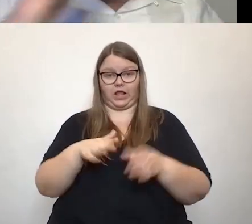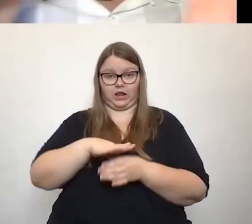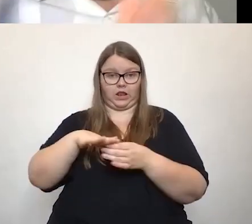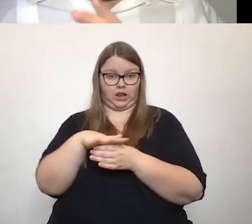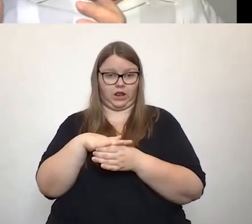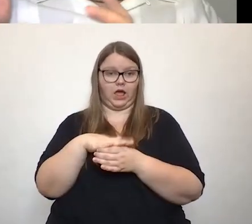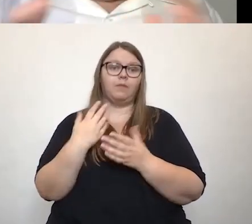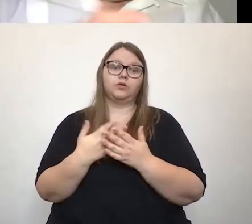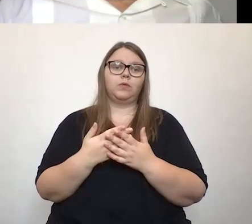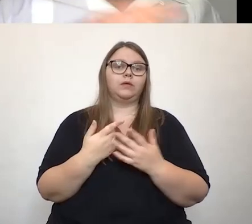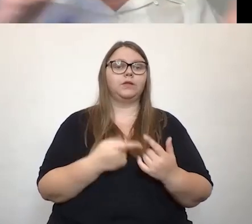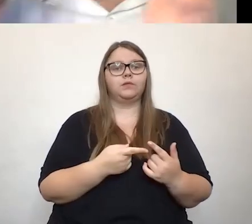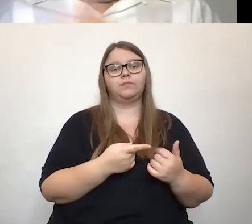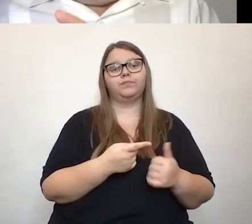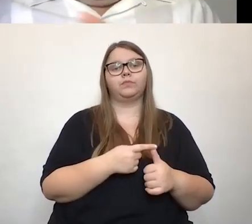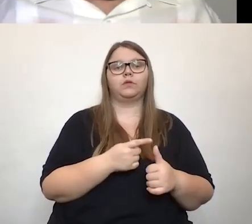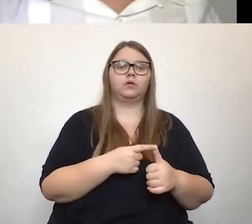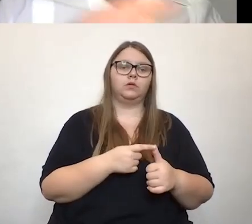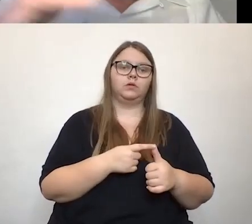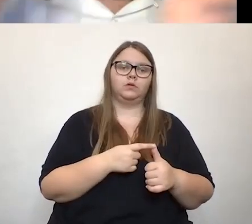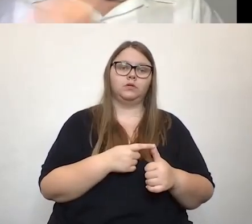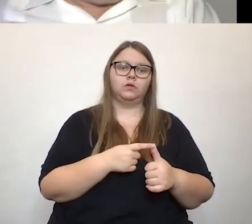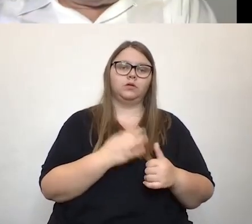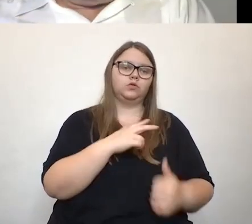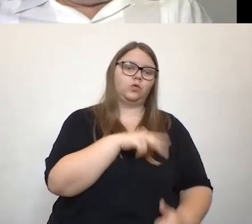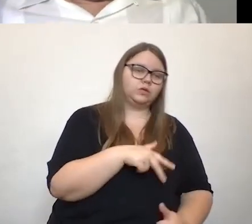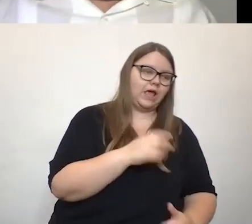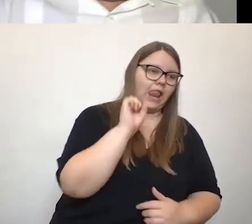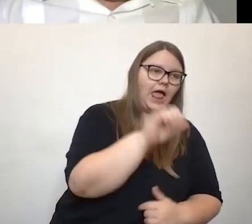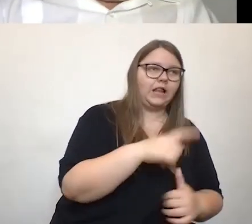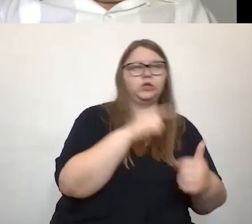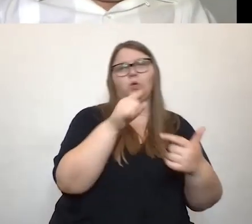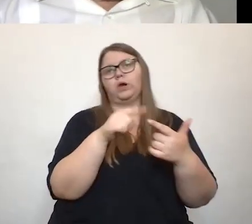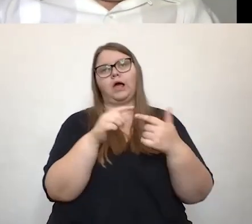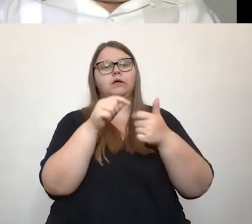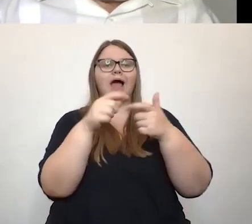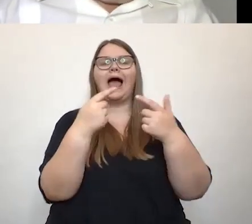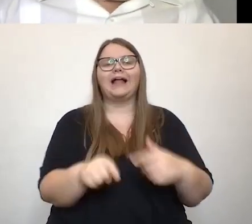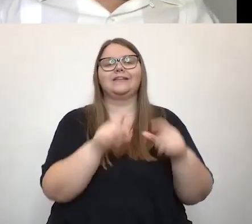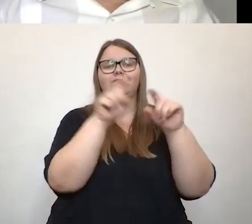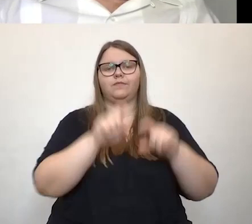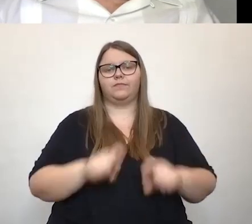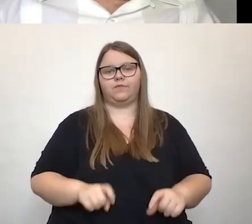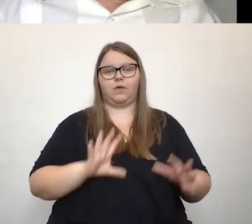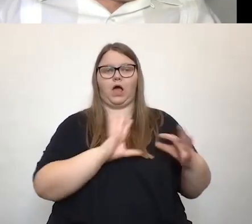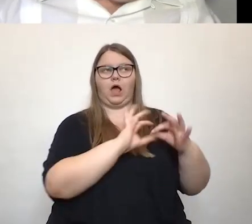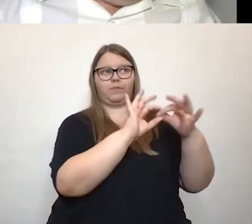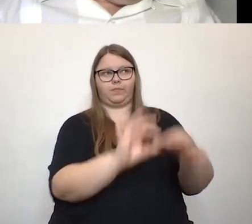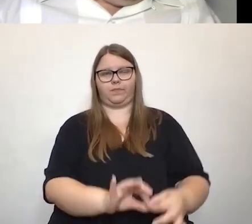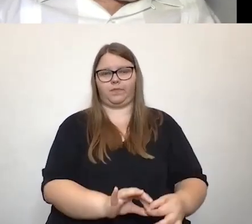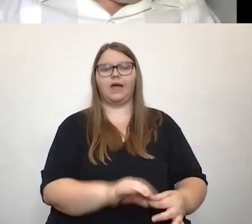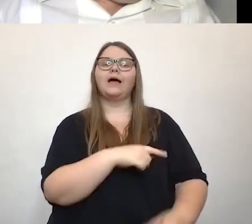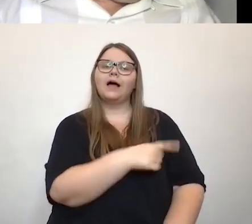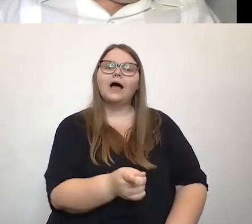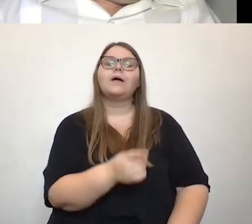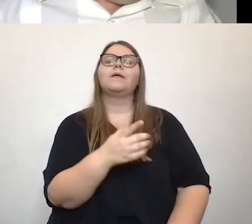wenn ich z.B. an MyAbility oder an den Edelmeer oder an die Sozialhelden oder an soziale inklusive Bildung denke, die haben alle